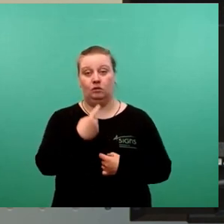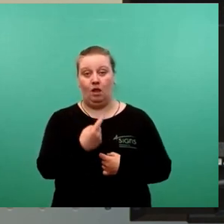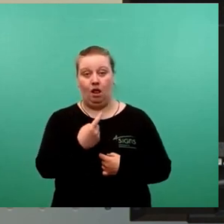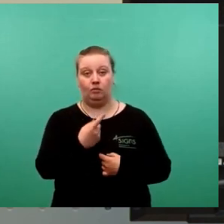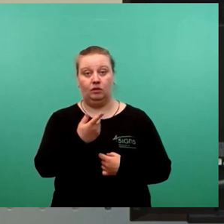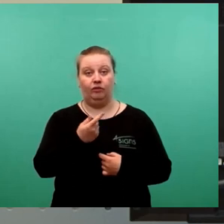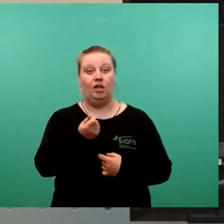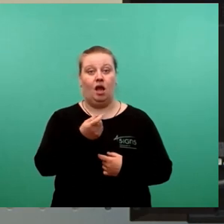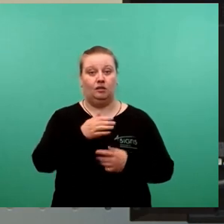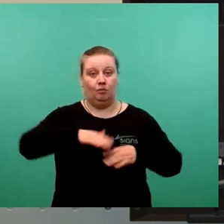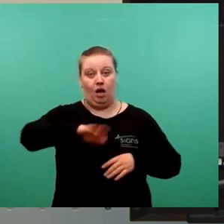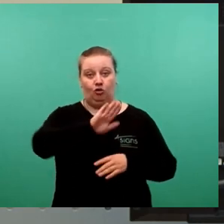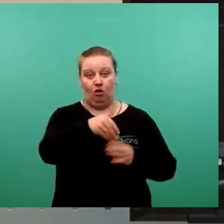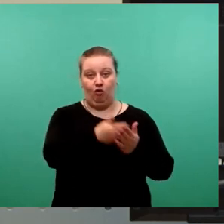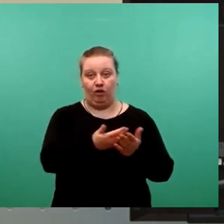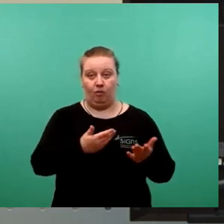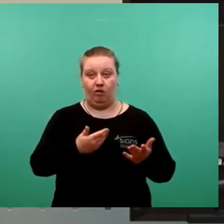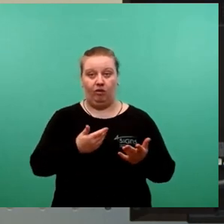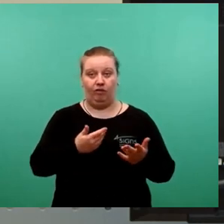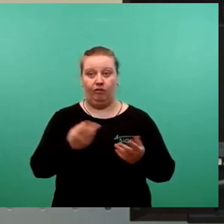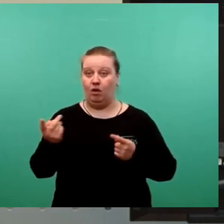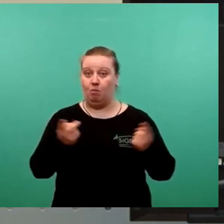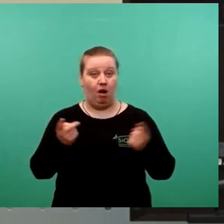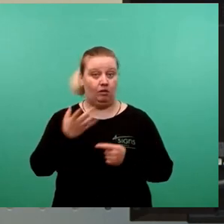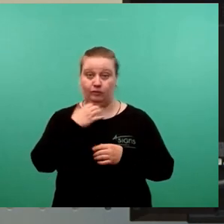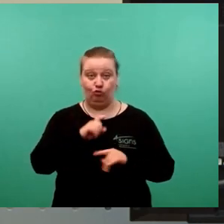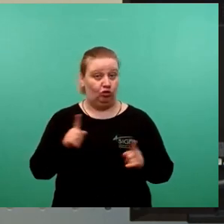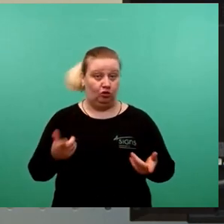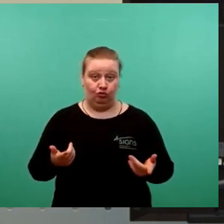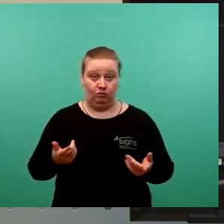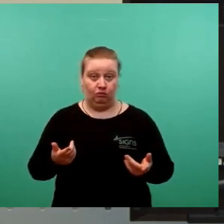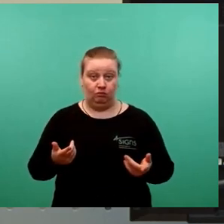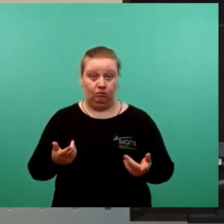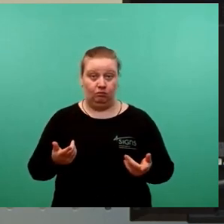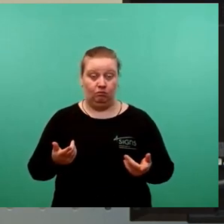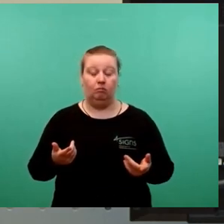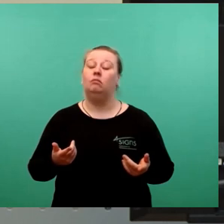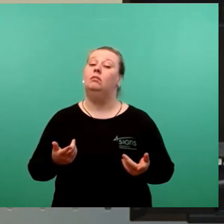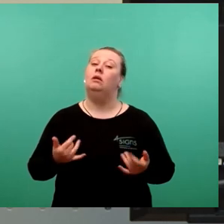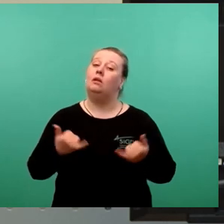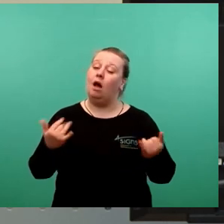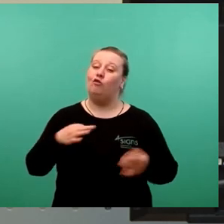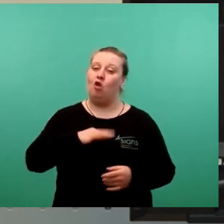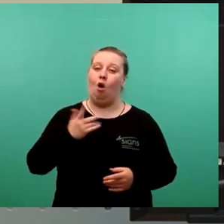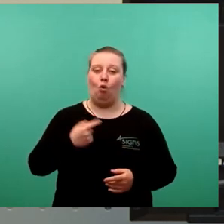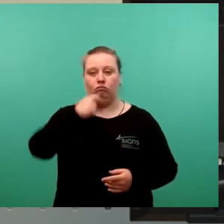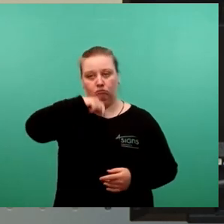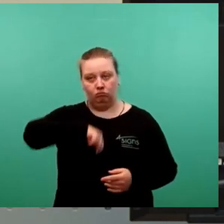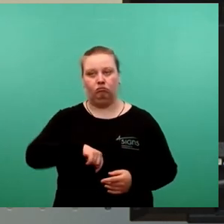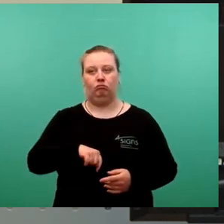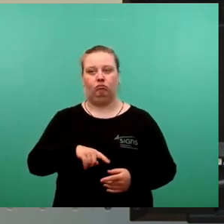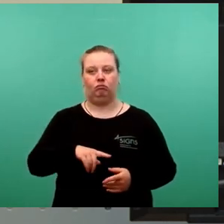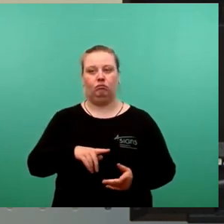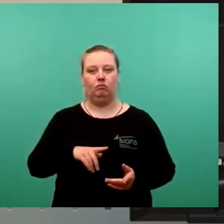Finanzressort, was wir beides so nicht wollten. Es ist bitter, ich benutze das Wort bewusst,